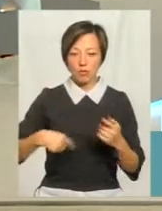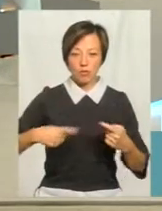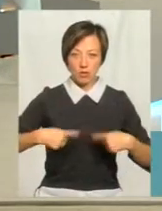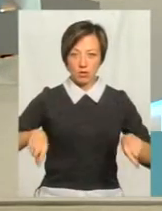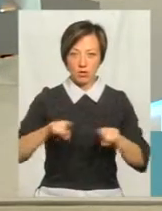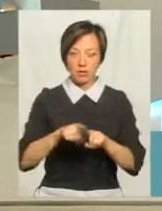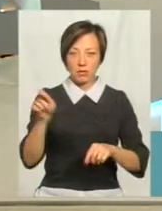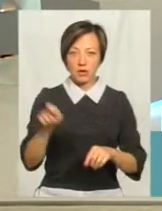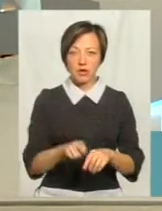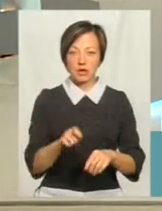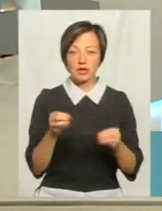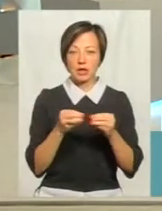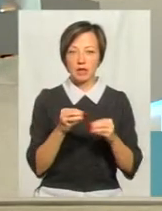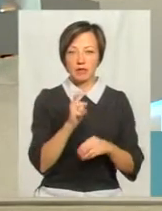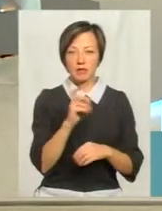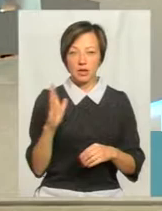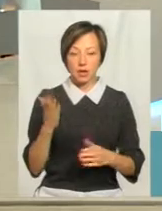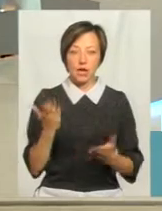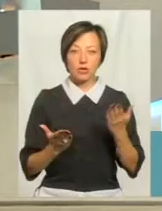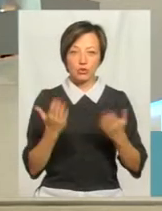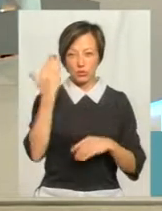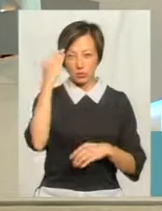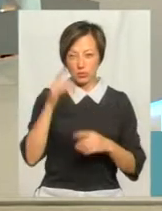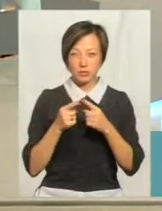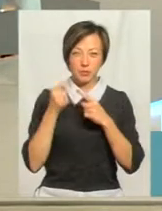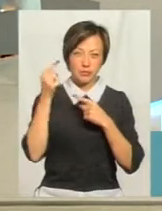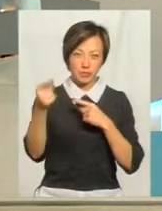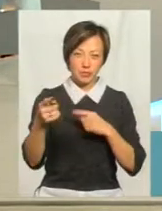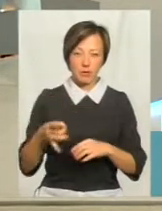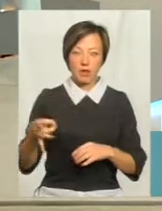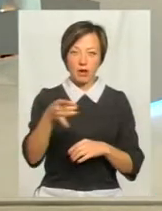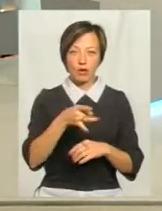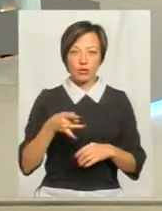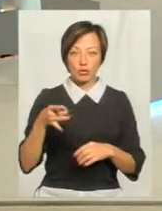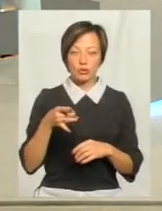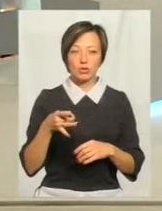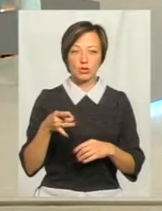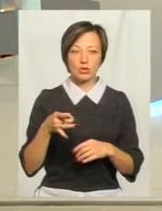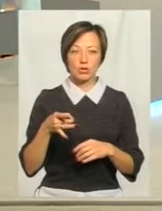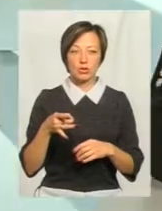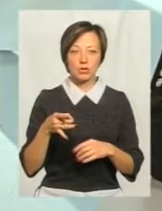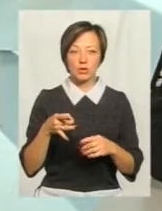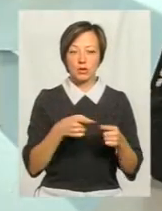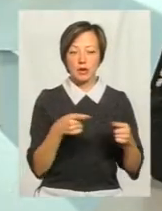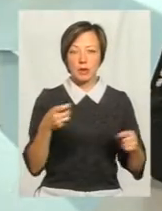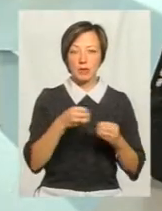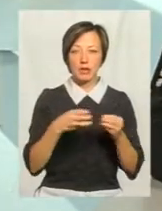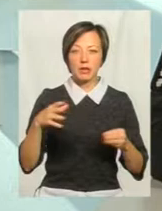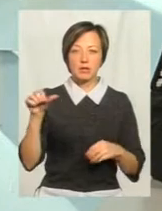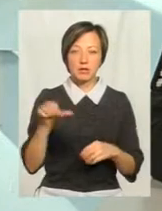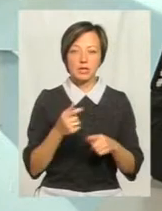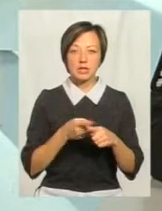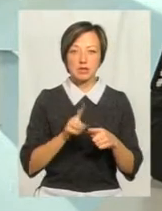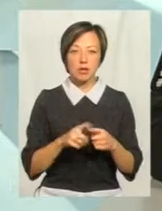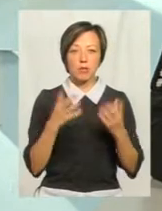'явитися протягом 10 хвилин, а якщо він буде їхати з другого квадрату, то протягом 15 хвилин. Це з того